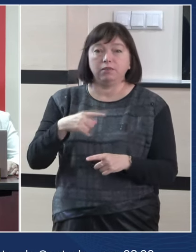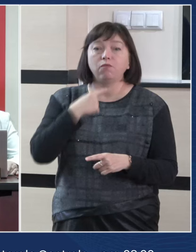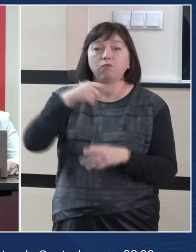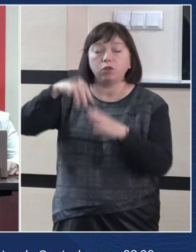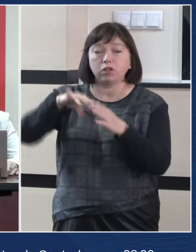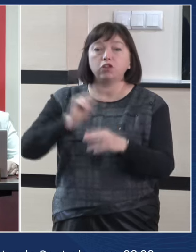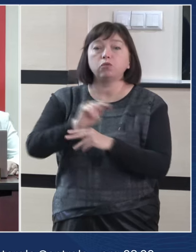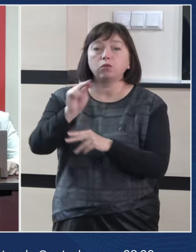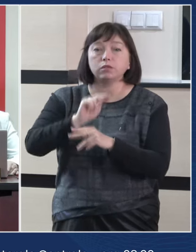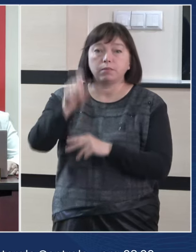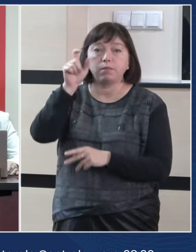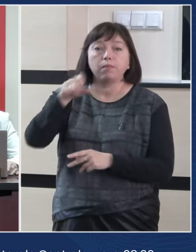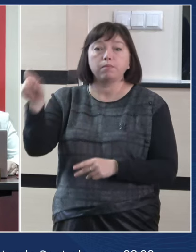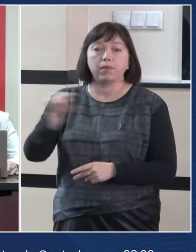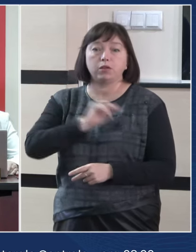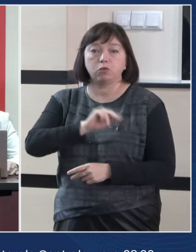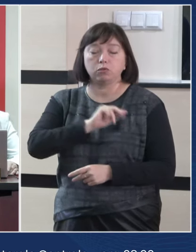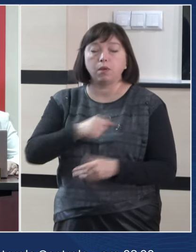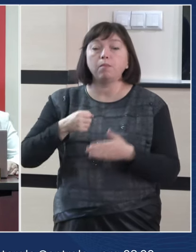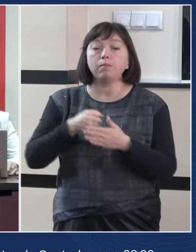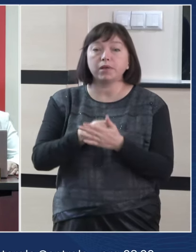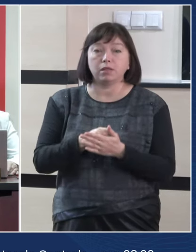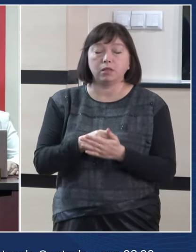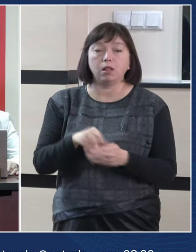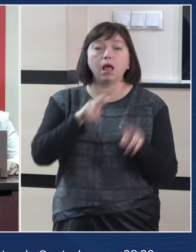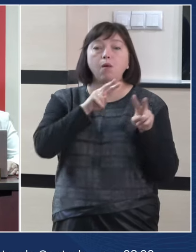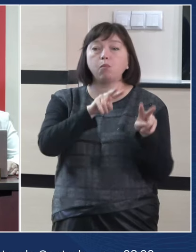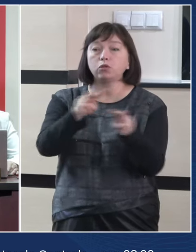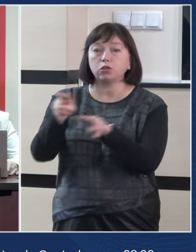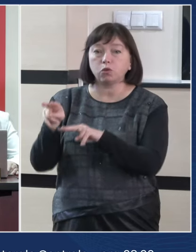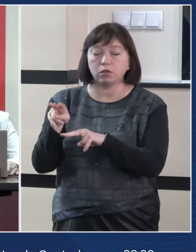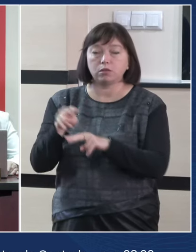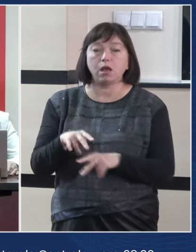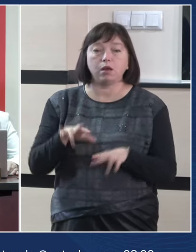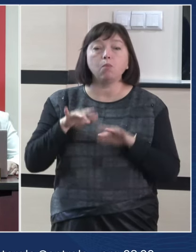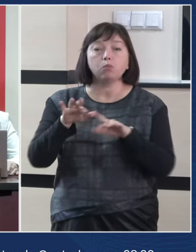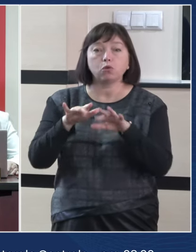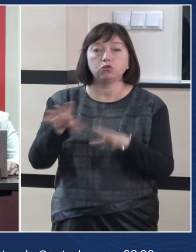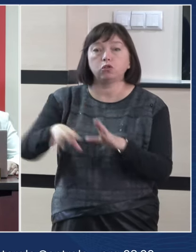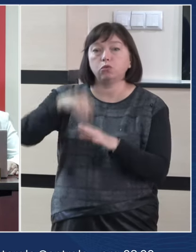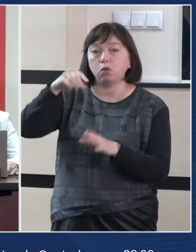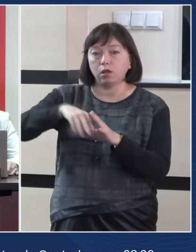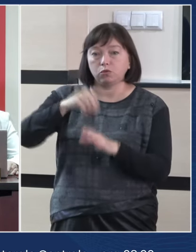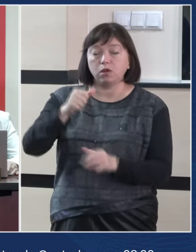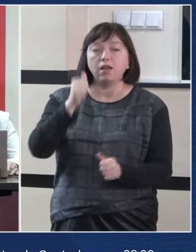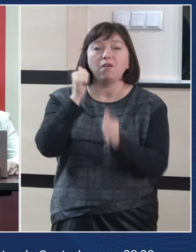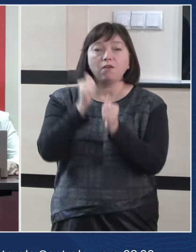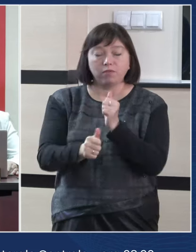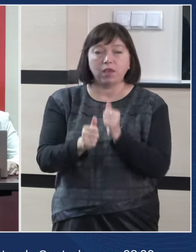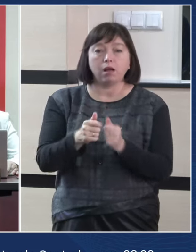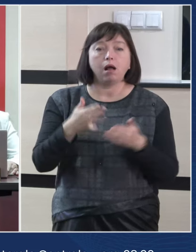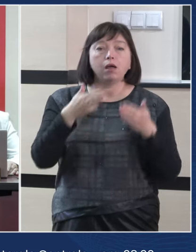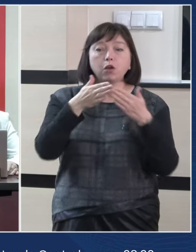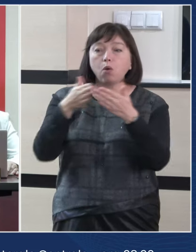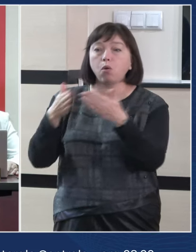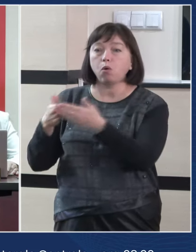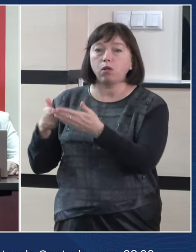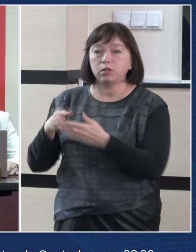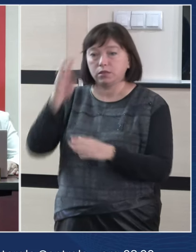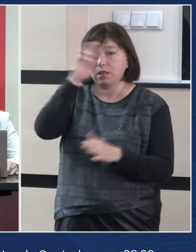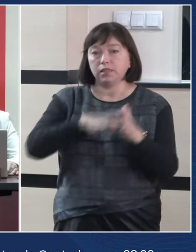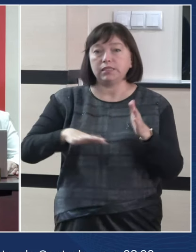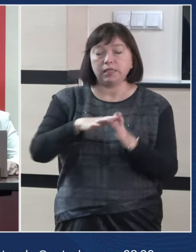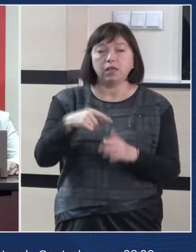instruirea personalului, până la monitorizarea procesului electoral în fiecare colț al țării,